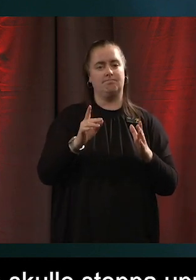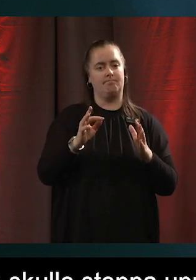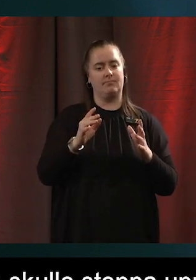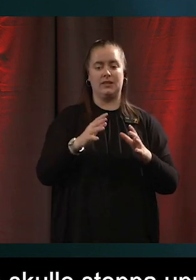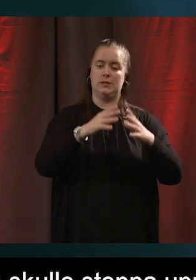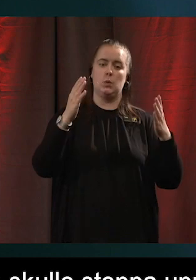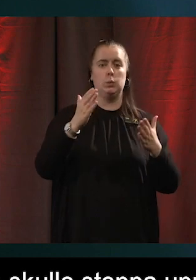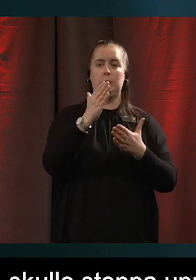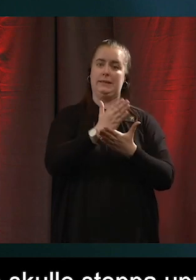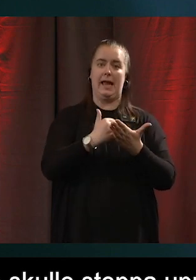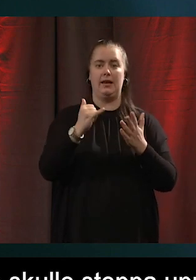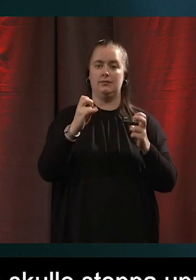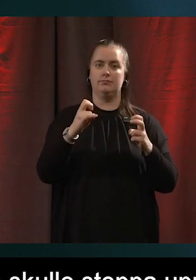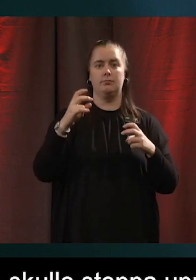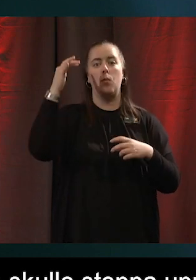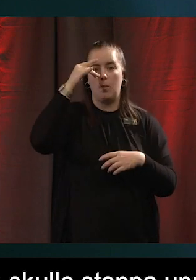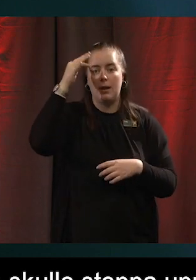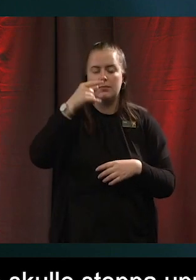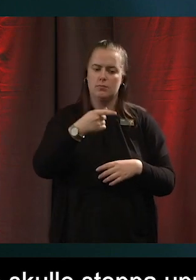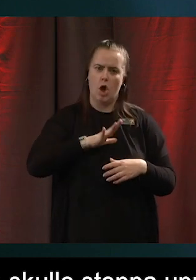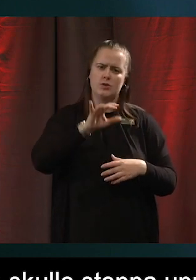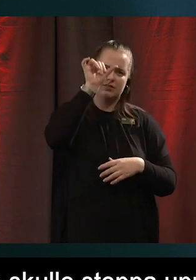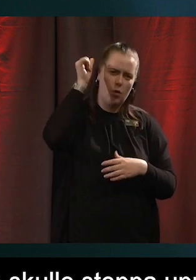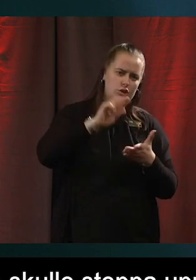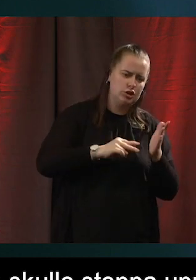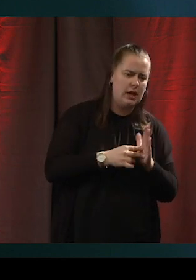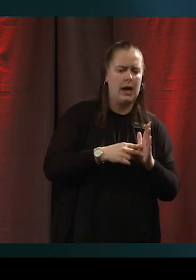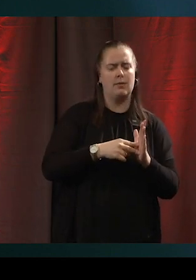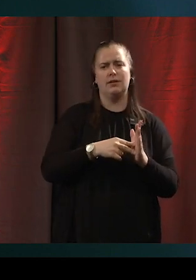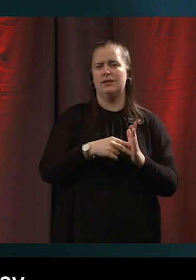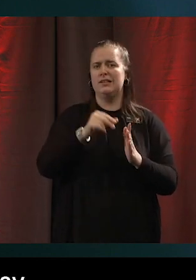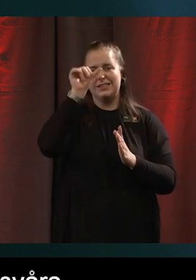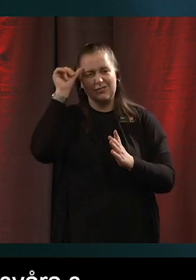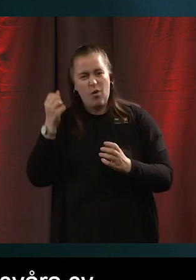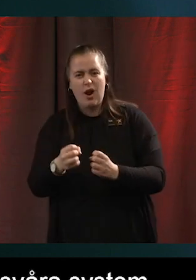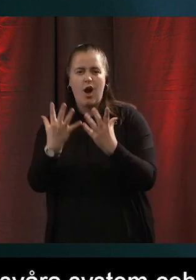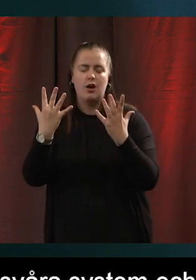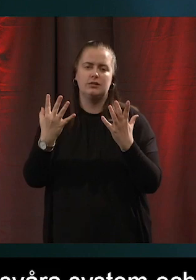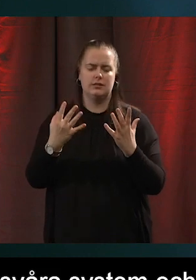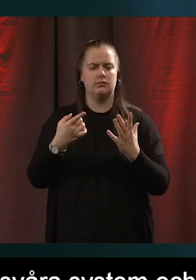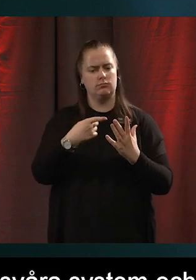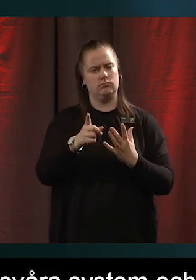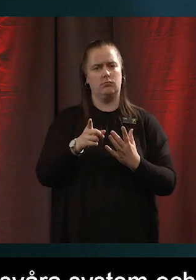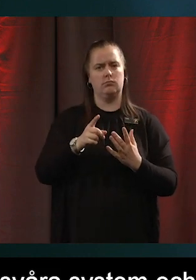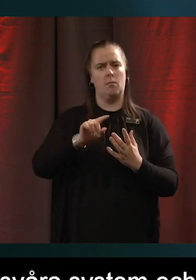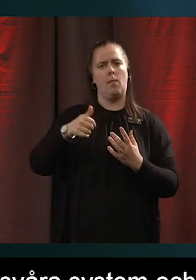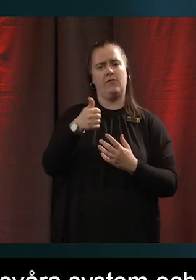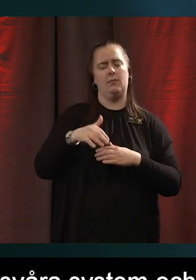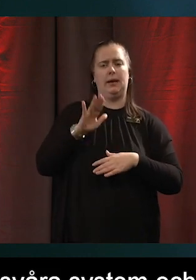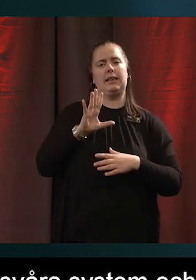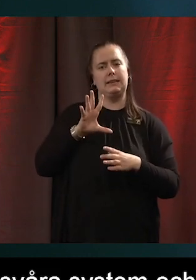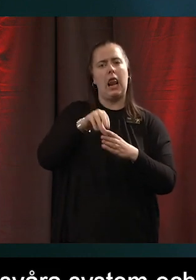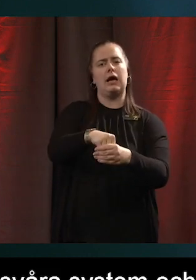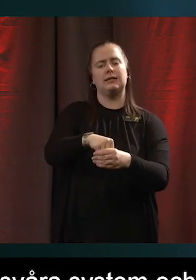svårigheten. De har svåra system och de har svåra lösningar och de borde vara mer delaktiga i samhället på att också